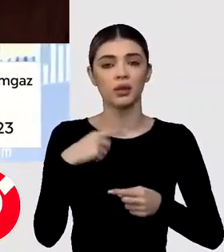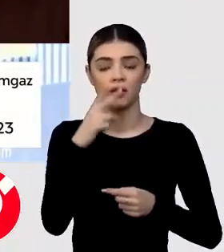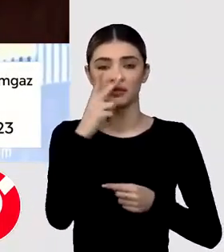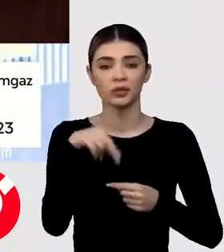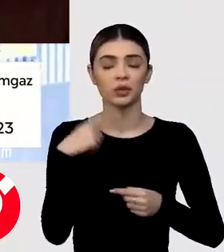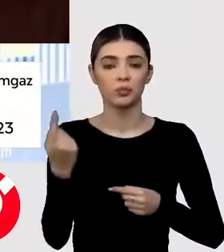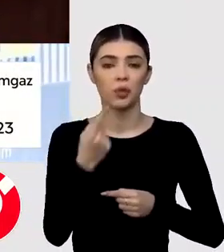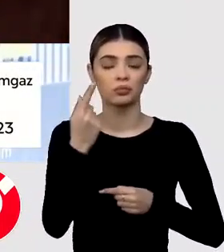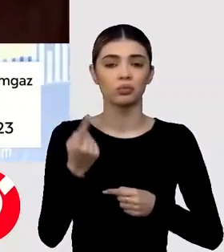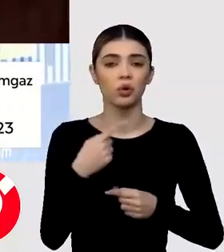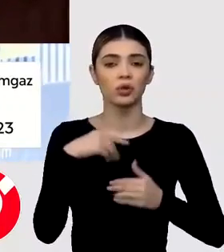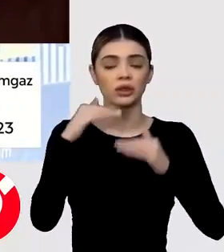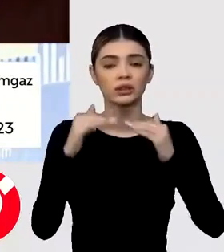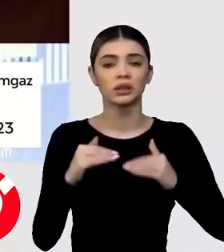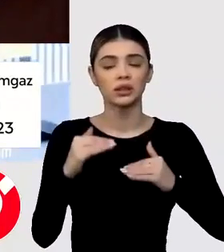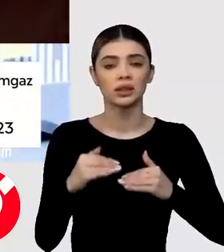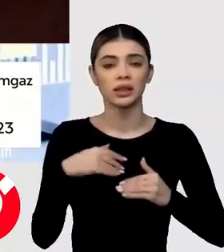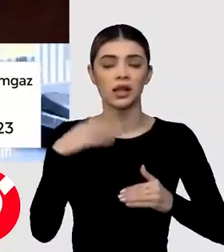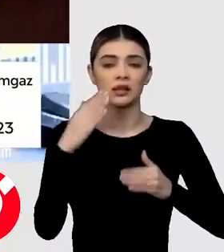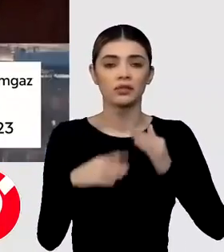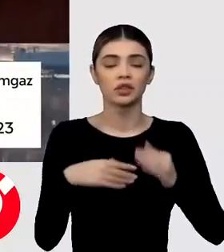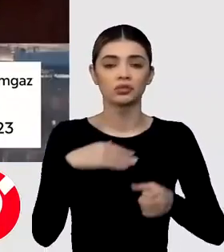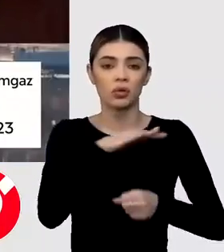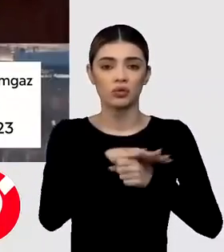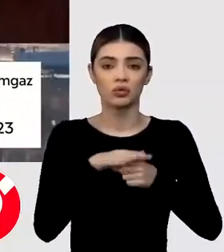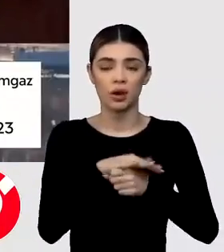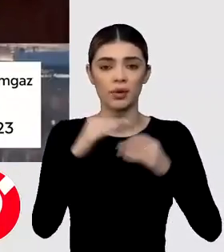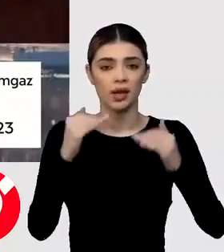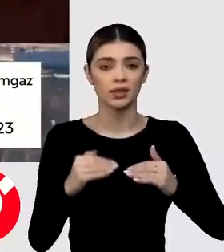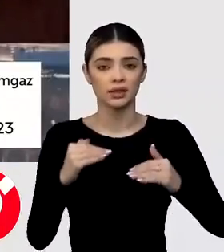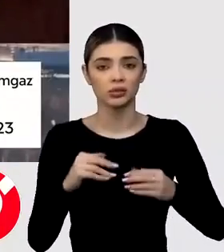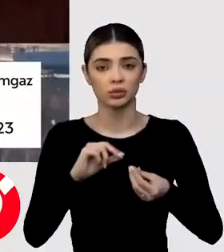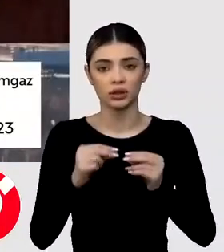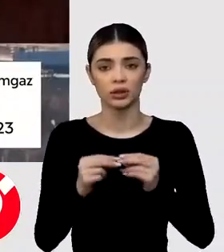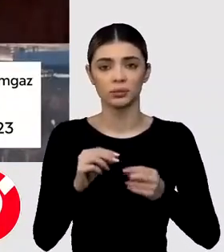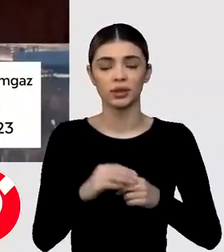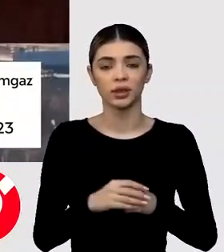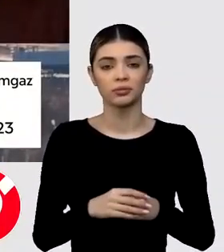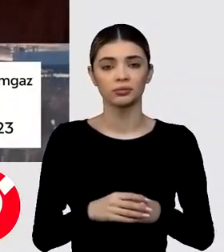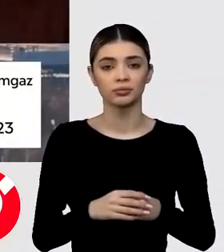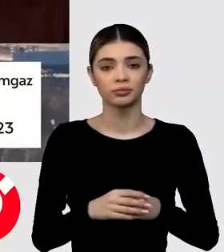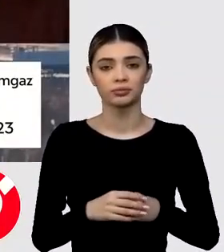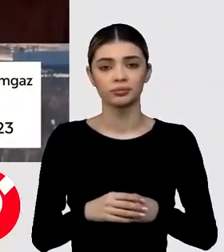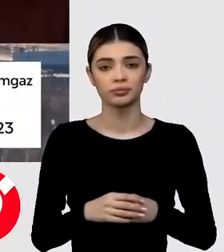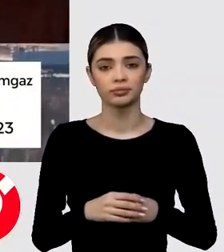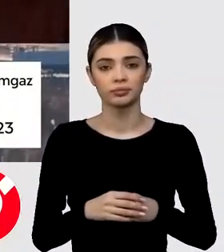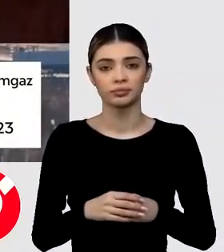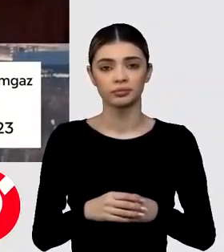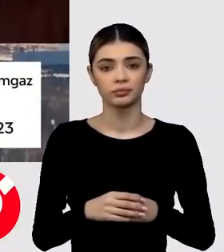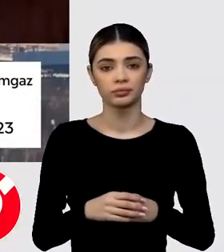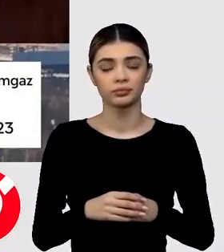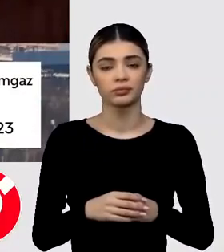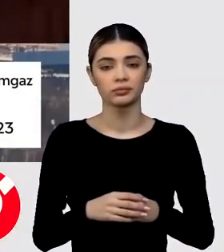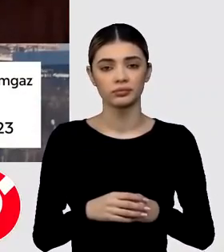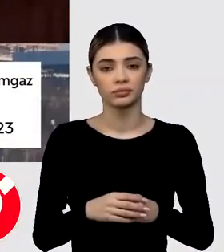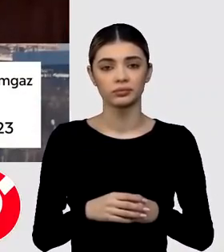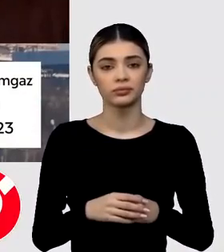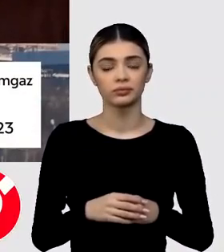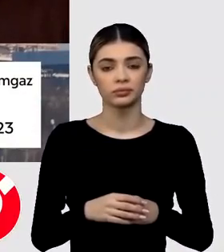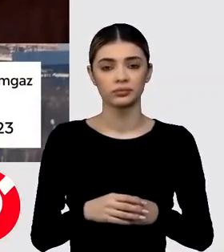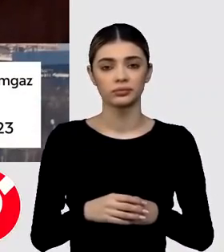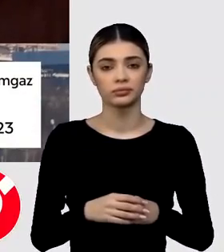după aceea, către sfârșitul toamnei, a scăzut semnificativ prețul gazelor întreaga Europa, pentru că